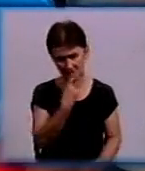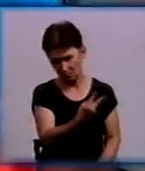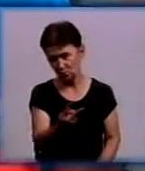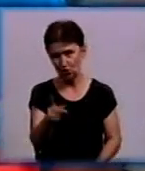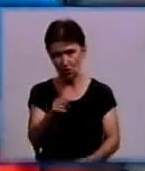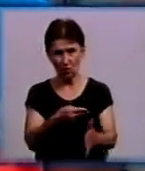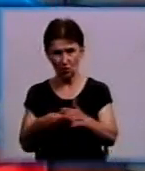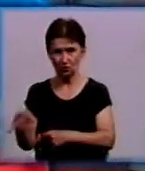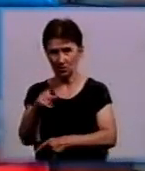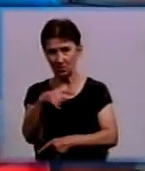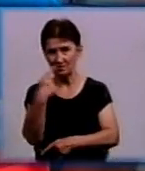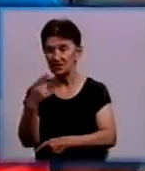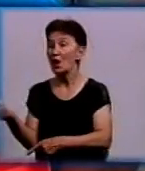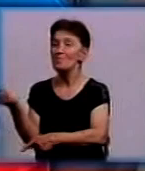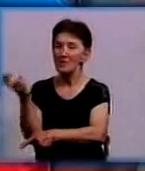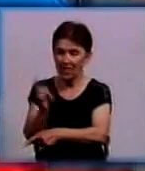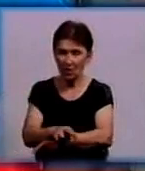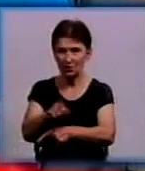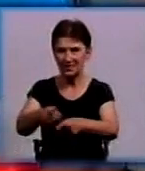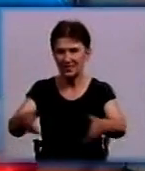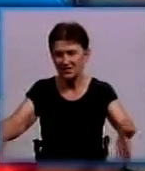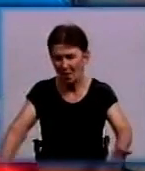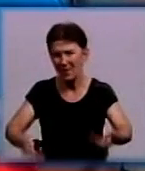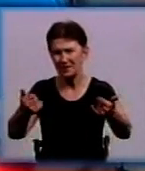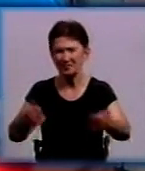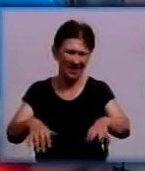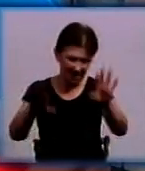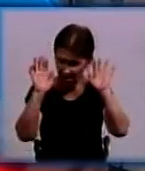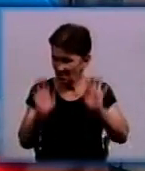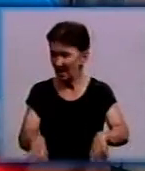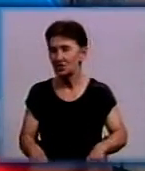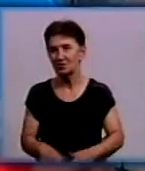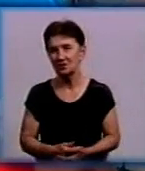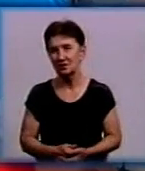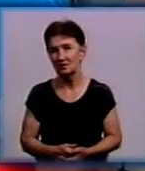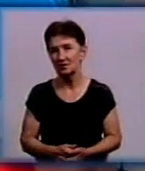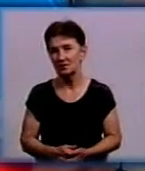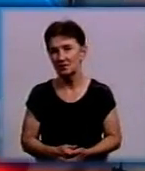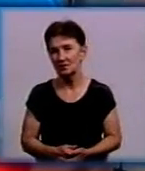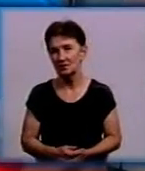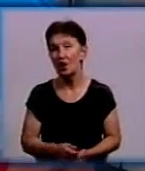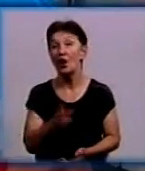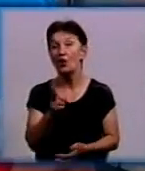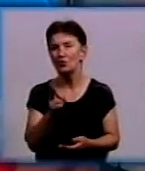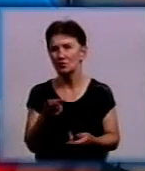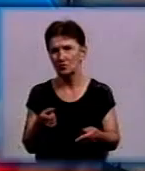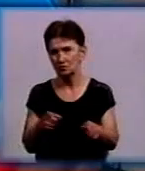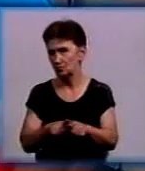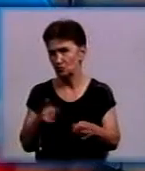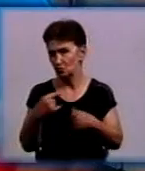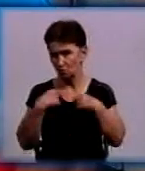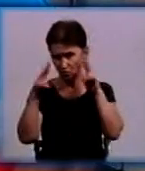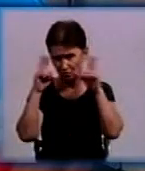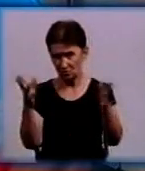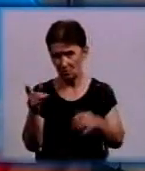Говорю, приходите, піднімите це, не вийде. Пойдете. А хто це таке, казав, не знаєте ви? Чому не знаю?